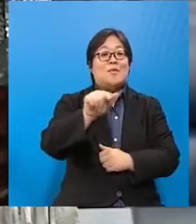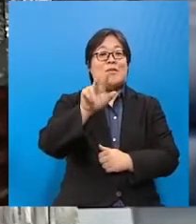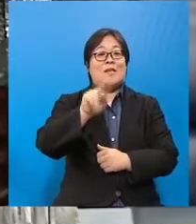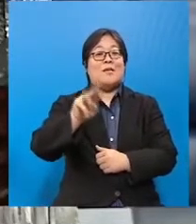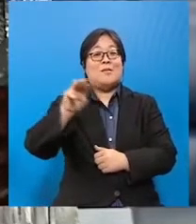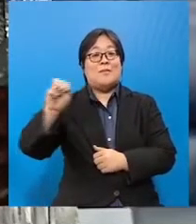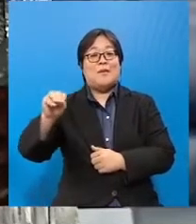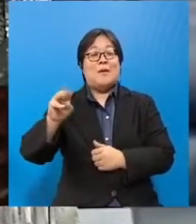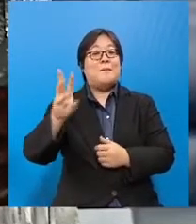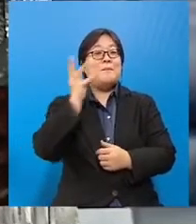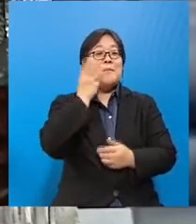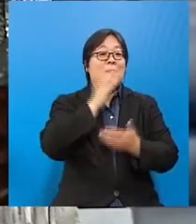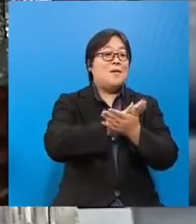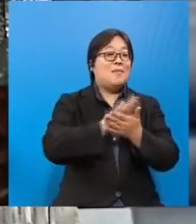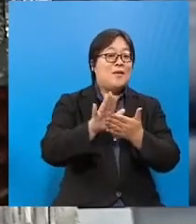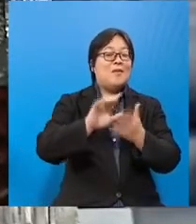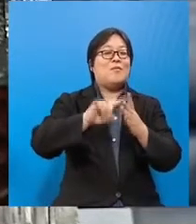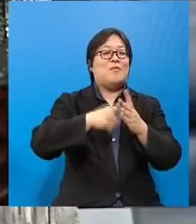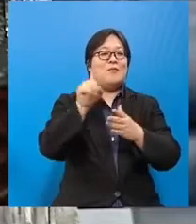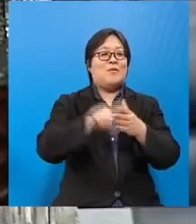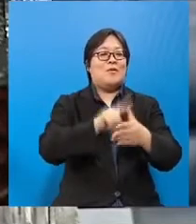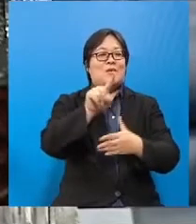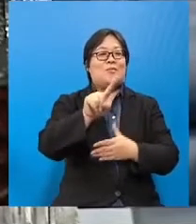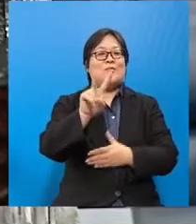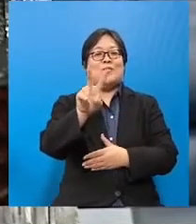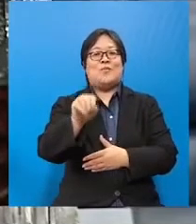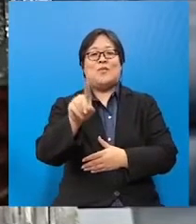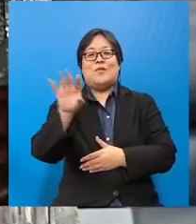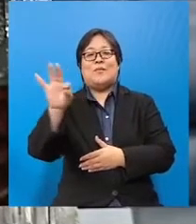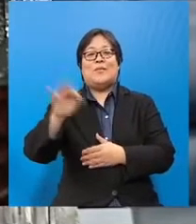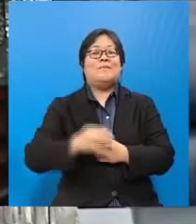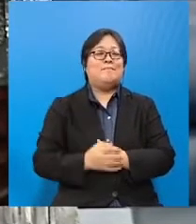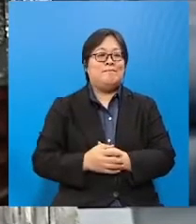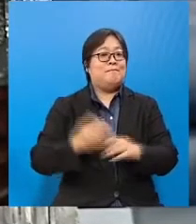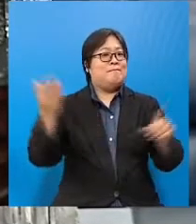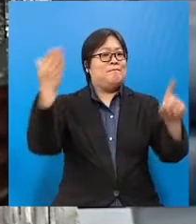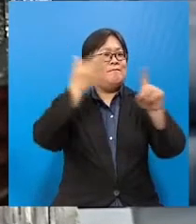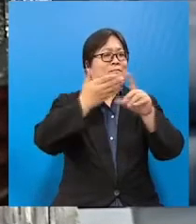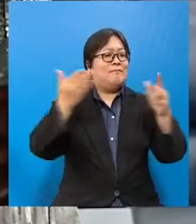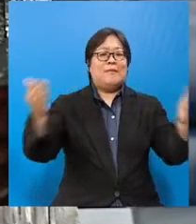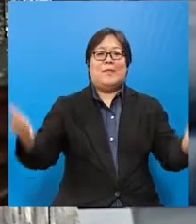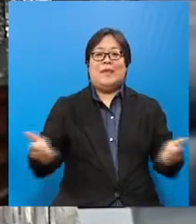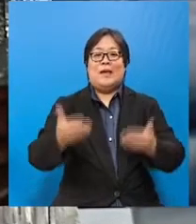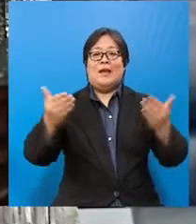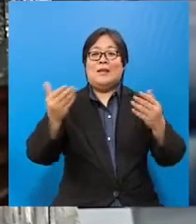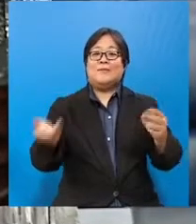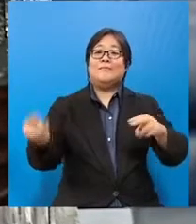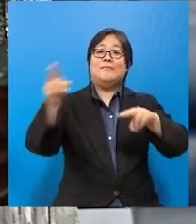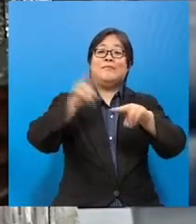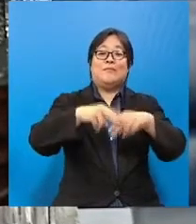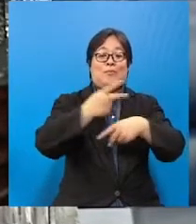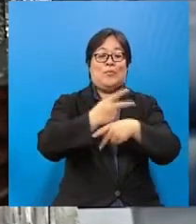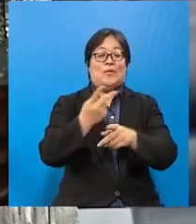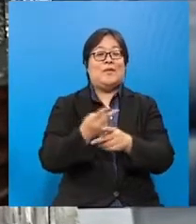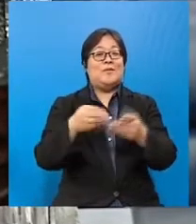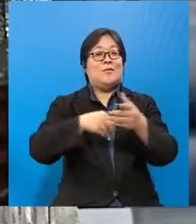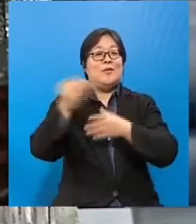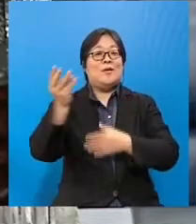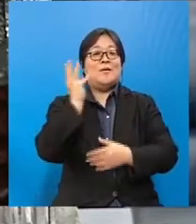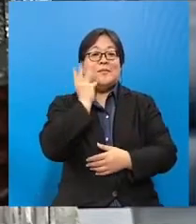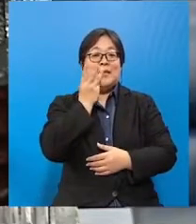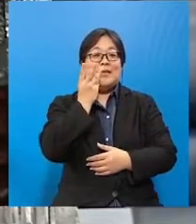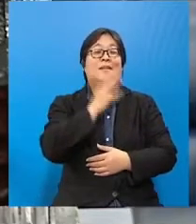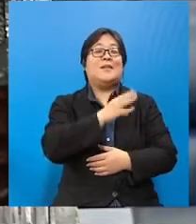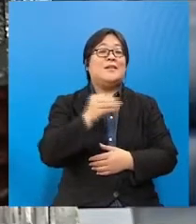padi bersih permula Januari 2019 ianya bermatalamat untuk menggalakkan peningkatan produktiviti pengeluaran padi